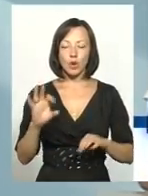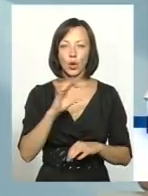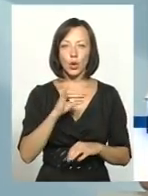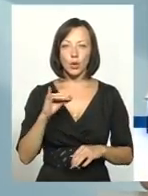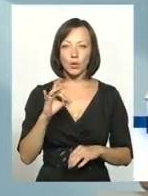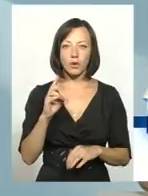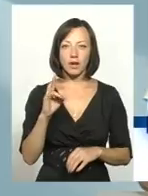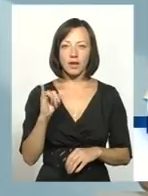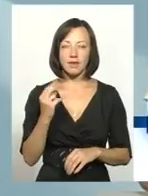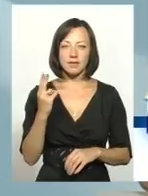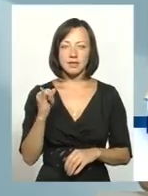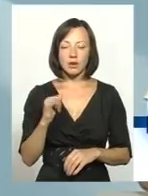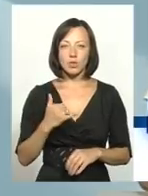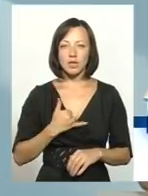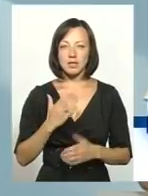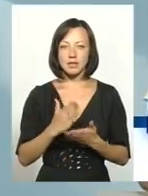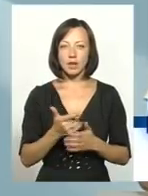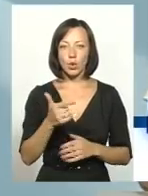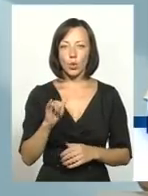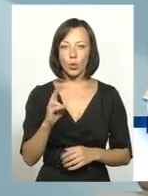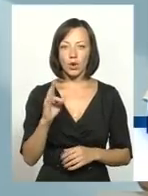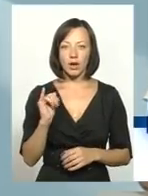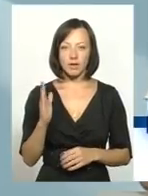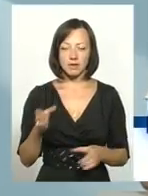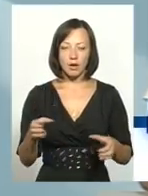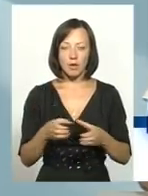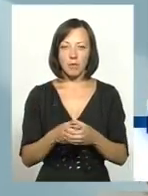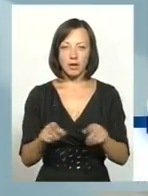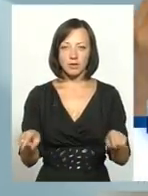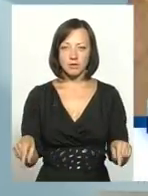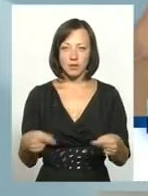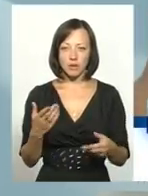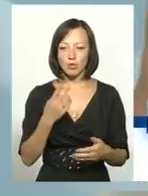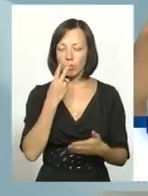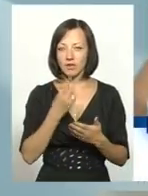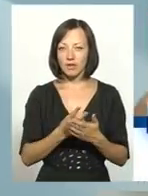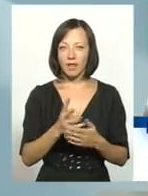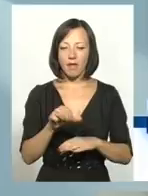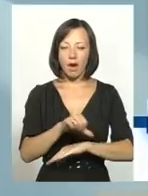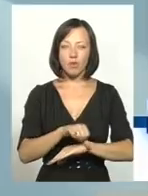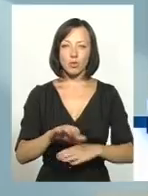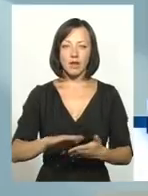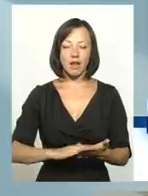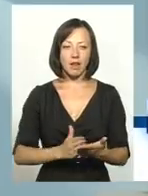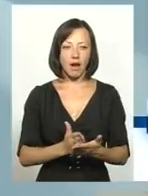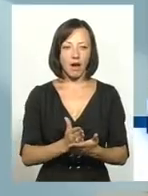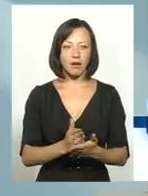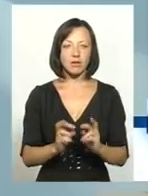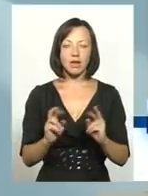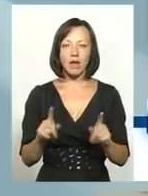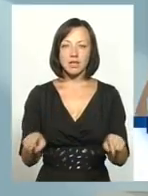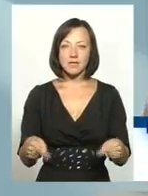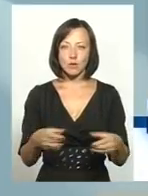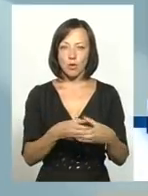розказала в нас Гуківська громада утворюється. У нас, до речі, така... Якщо подивитися на кордон і на карту, як створюються громади,